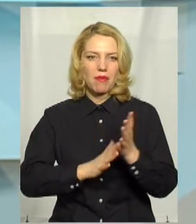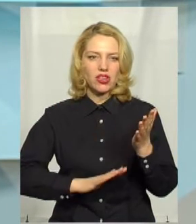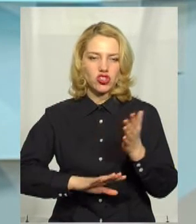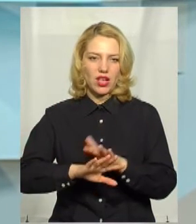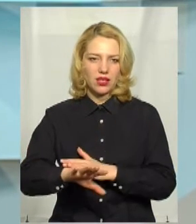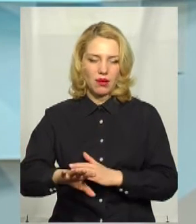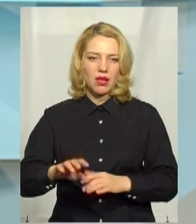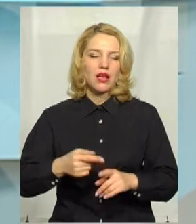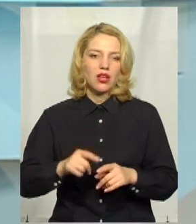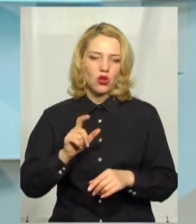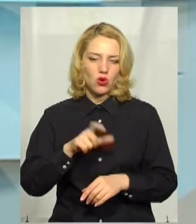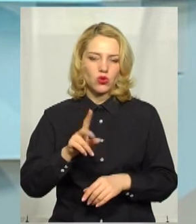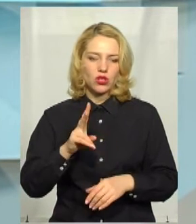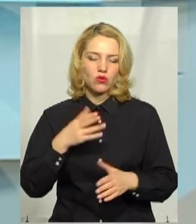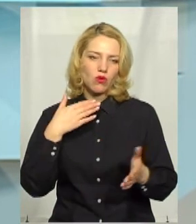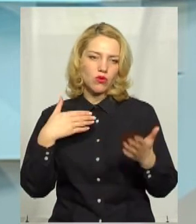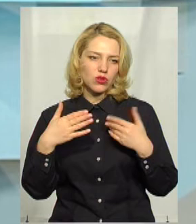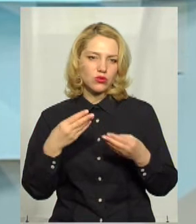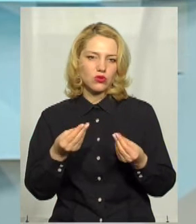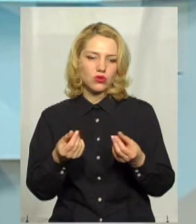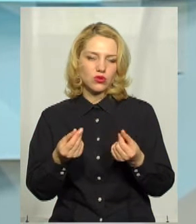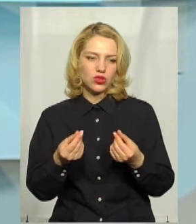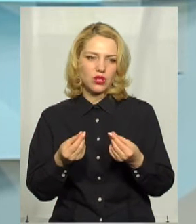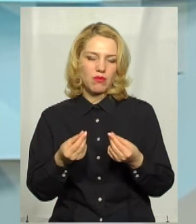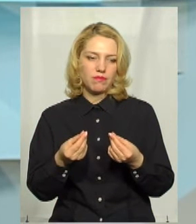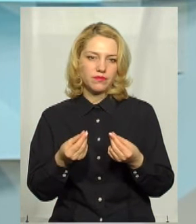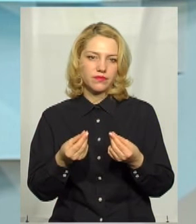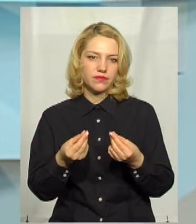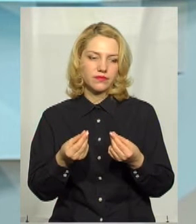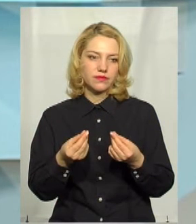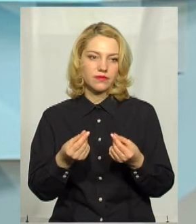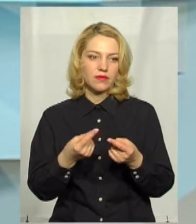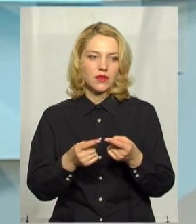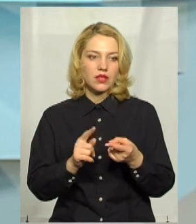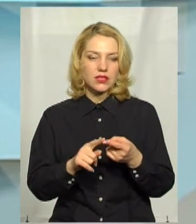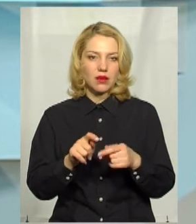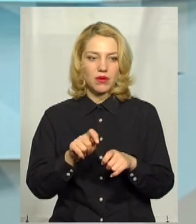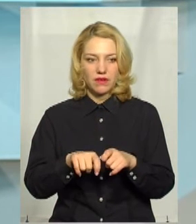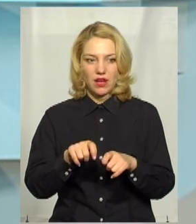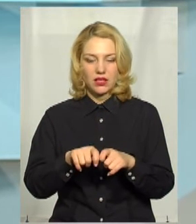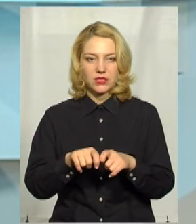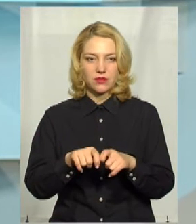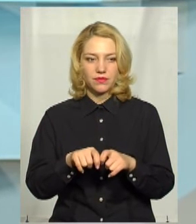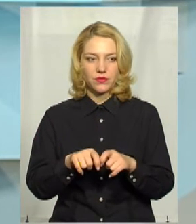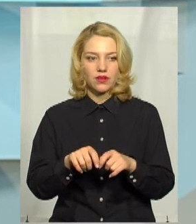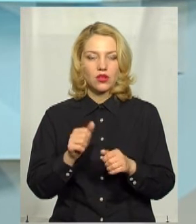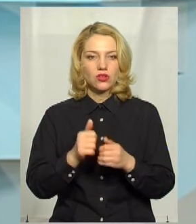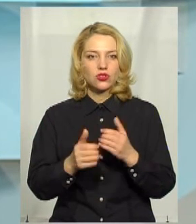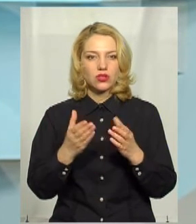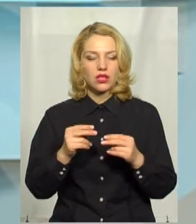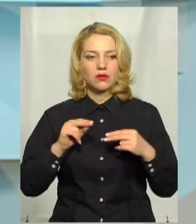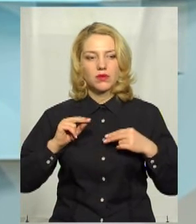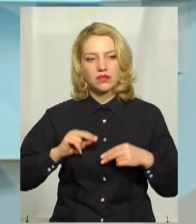саме людей, які контактують з грошима. Також це перевіряється. Щоденне